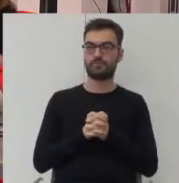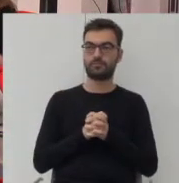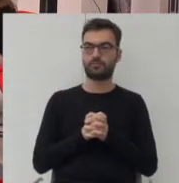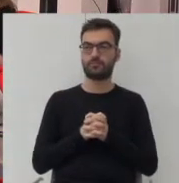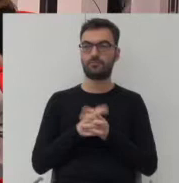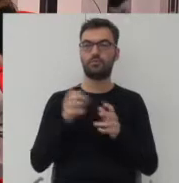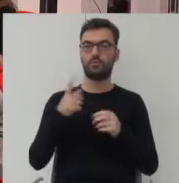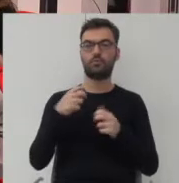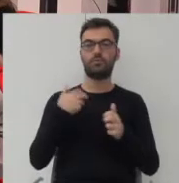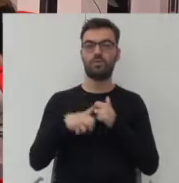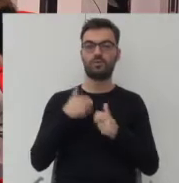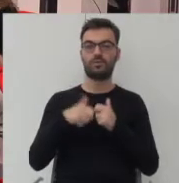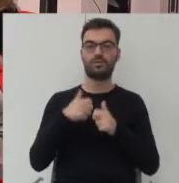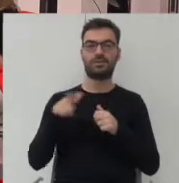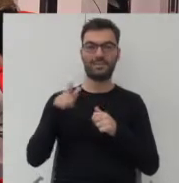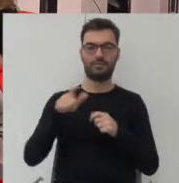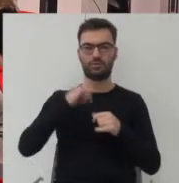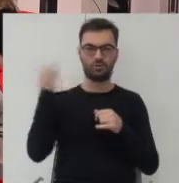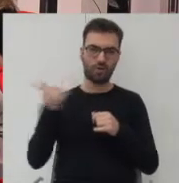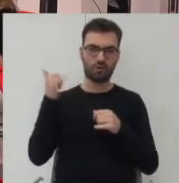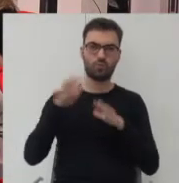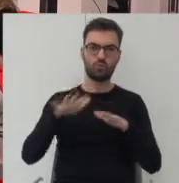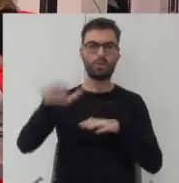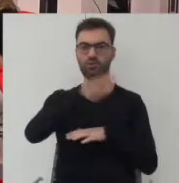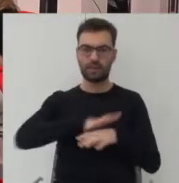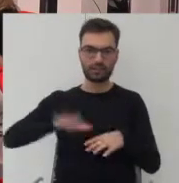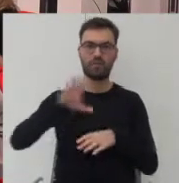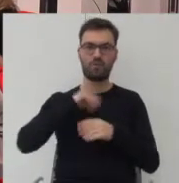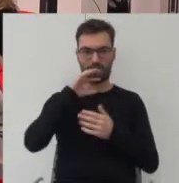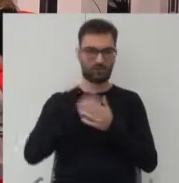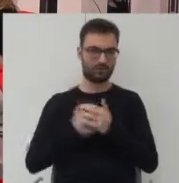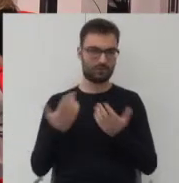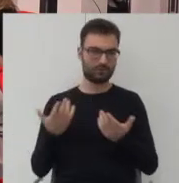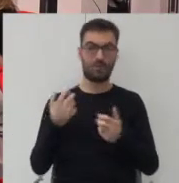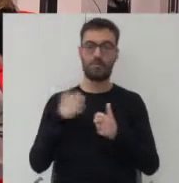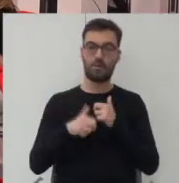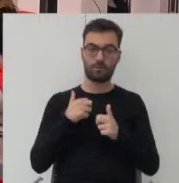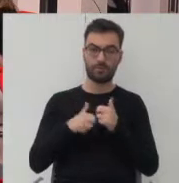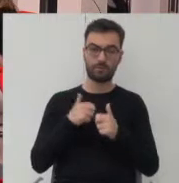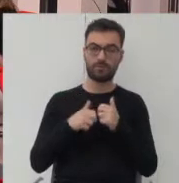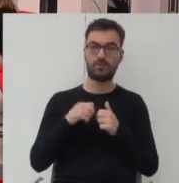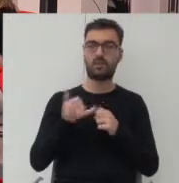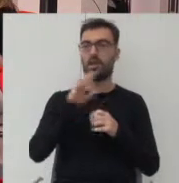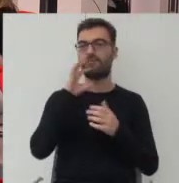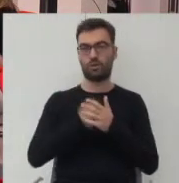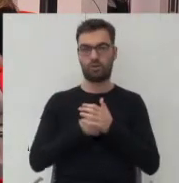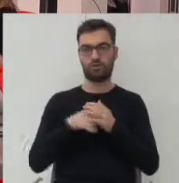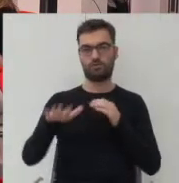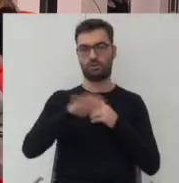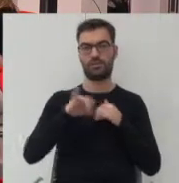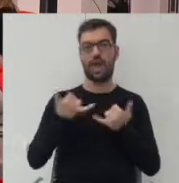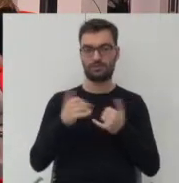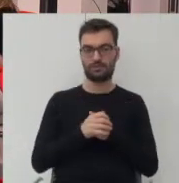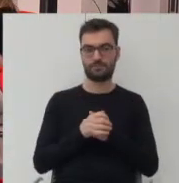Mamy problem z tym, że tam jest ciągle dużo przestrzeni, którą można wykorzystać. Problem jest ze sposobem wykorzystania tej przestrzeni.